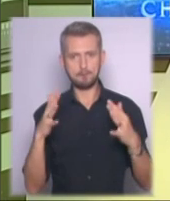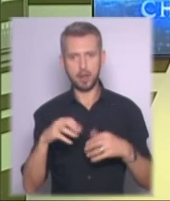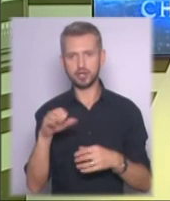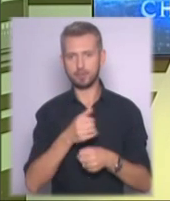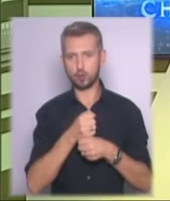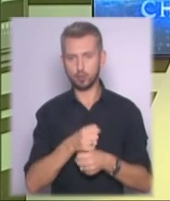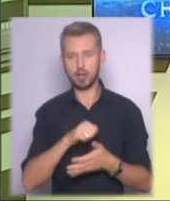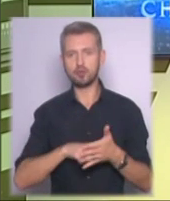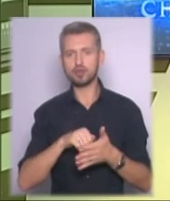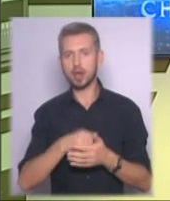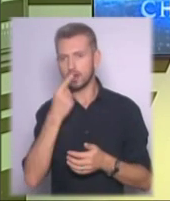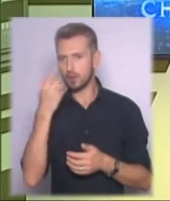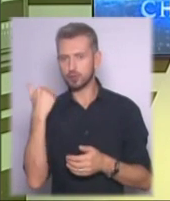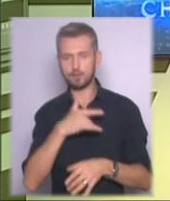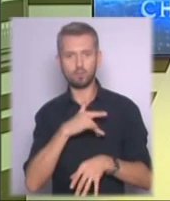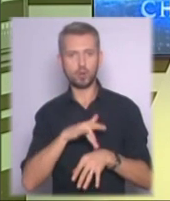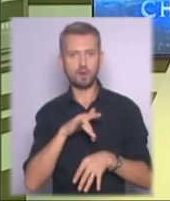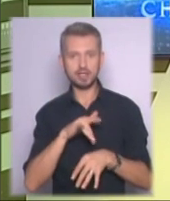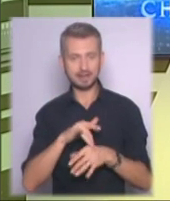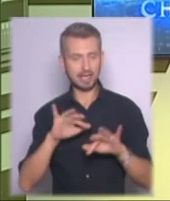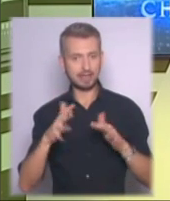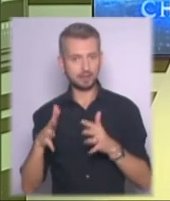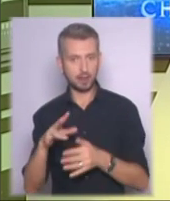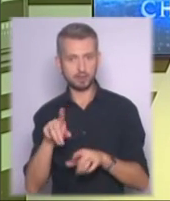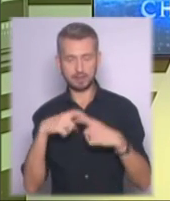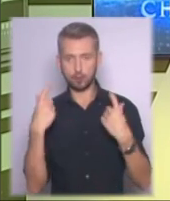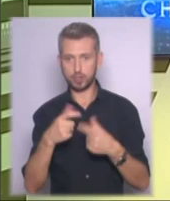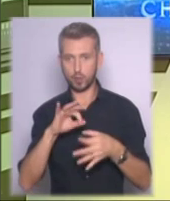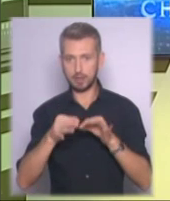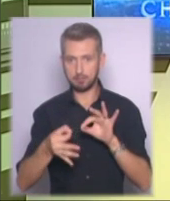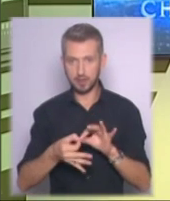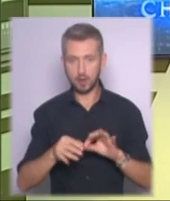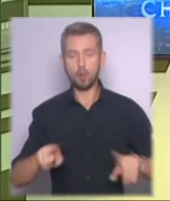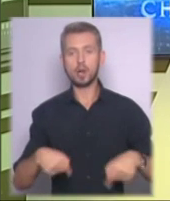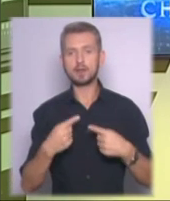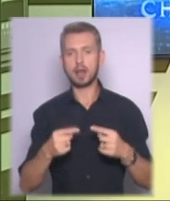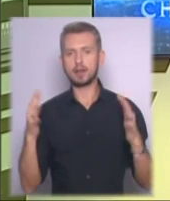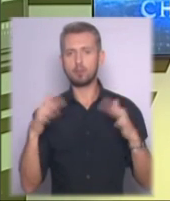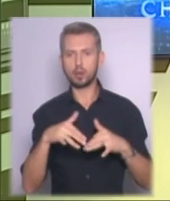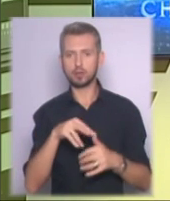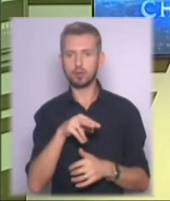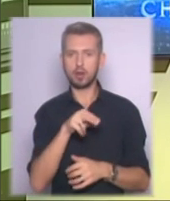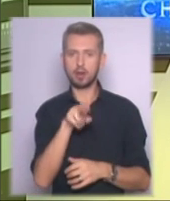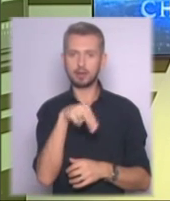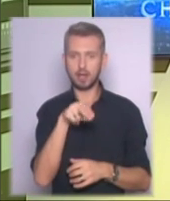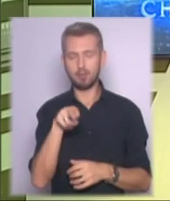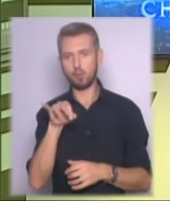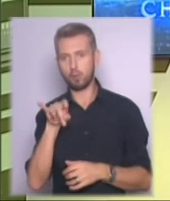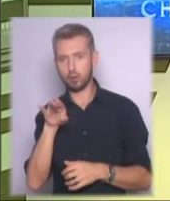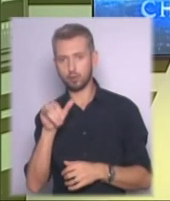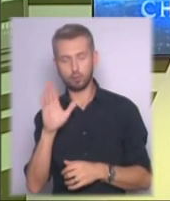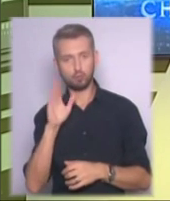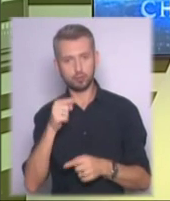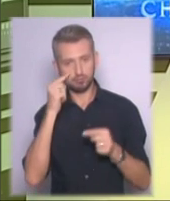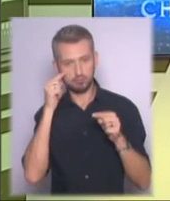нещодавні уболівальницькі інциденти на НСК Олімпійський, організація поєдинку Ліги чемпіонів між Динамо та Порту буде в епіцентрі уваги